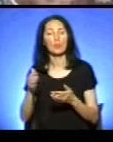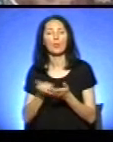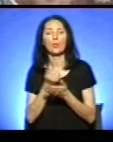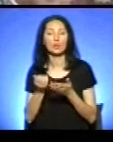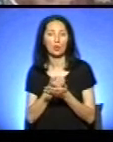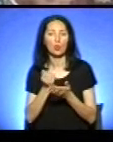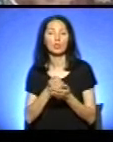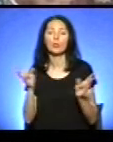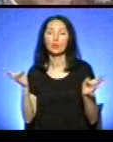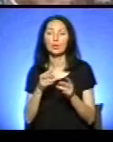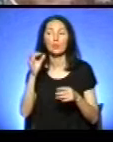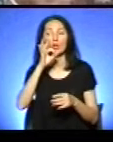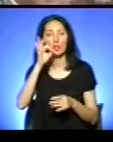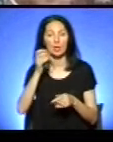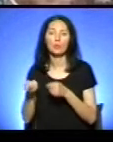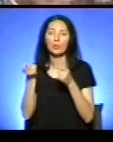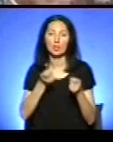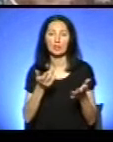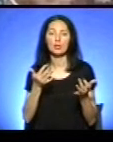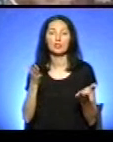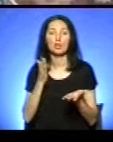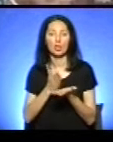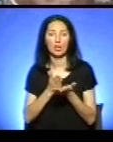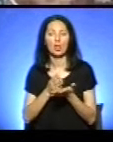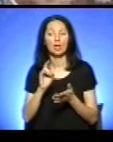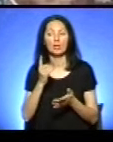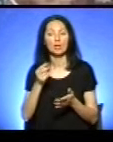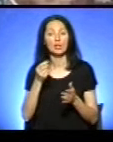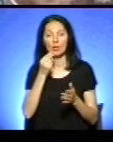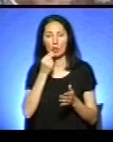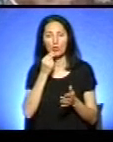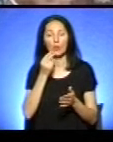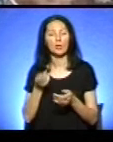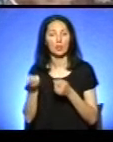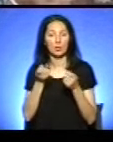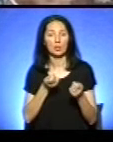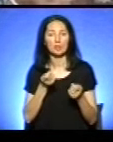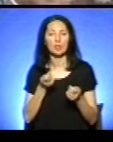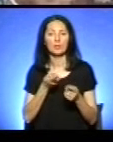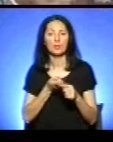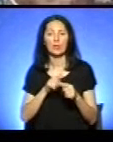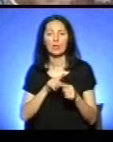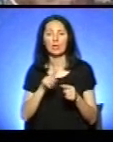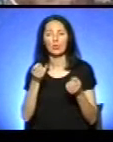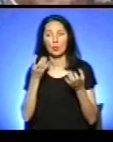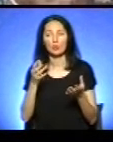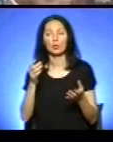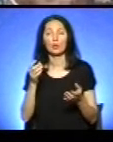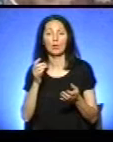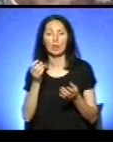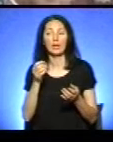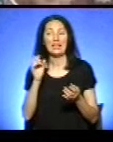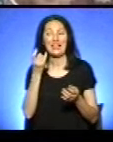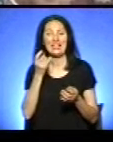позаносили. Там ще лишається у них походу дитячих харчувань. Це не дитячих харчувань, а медичних дитячних